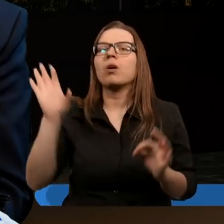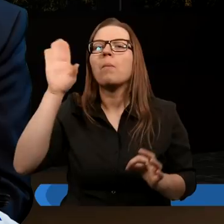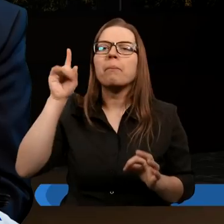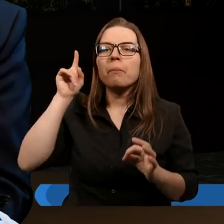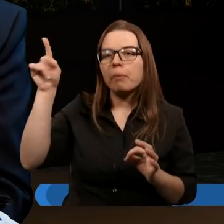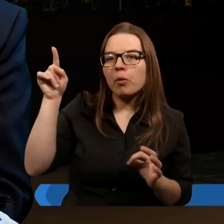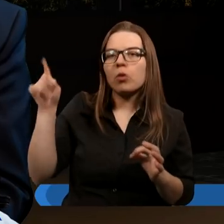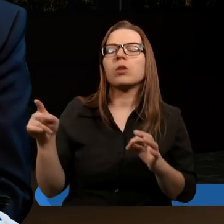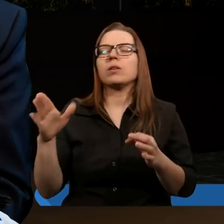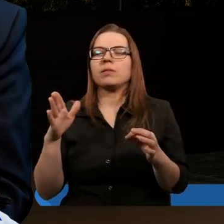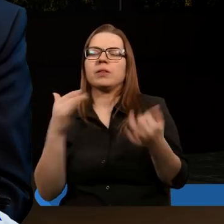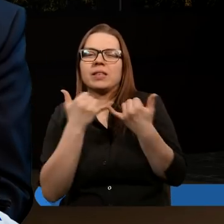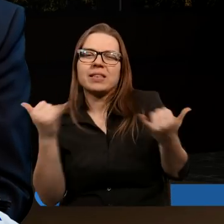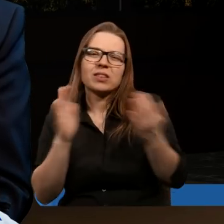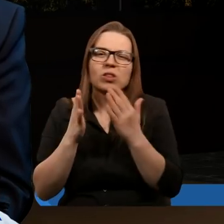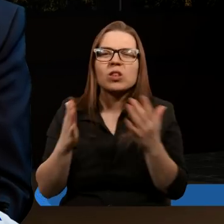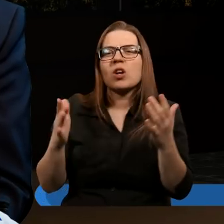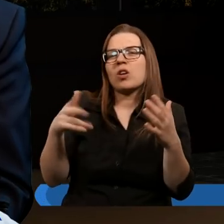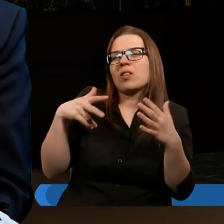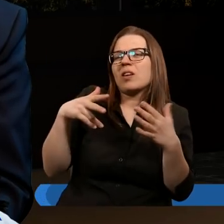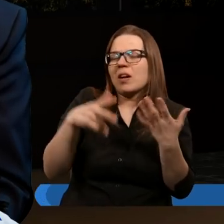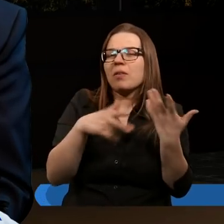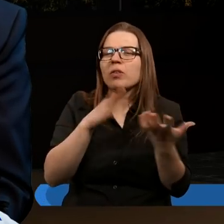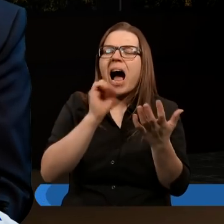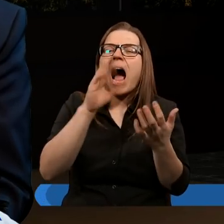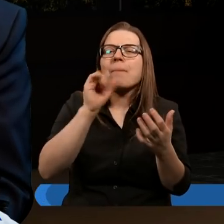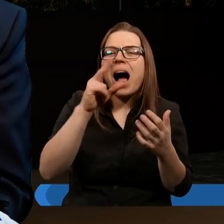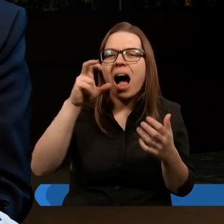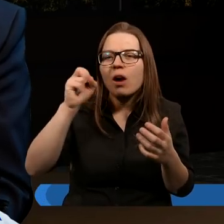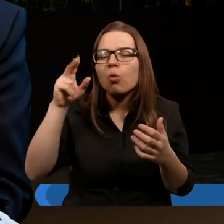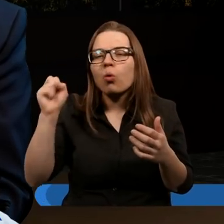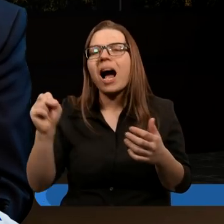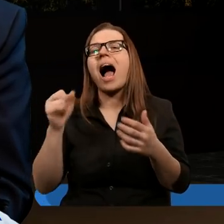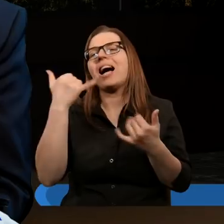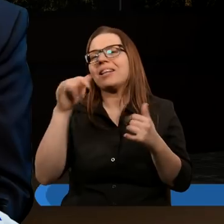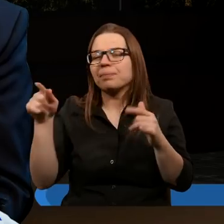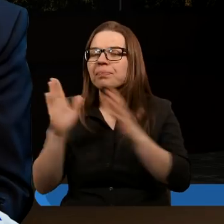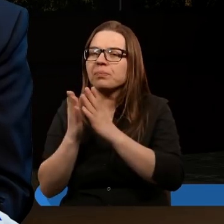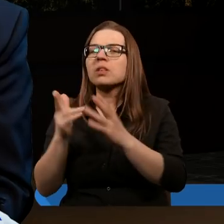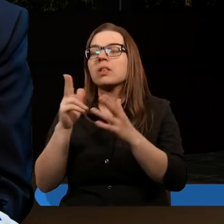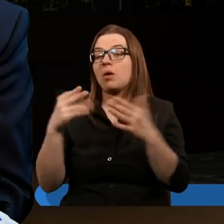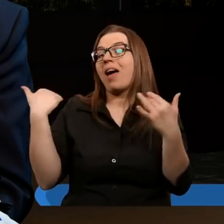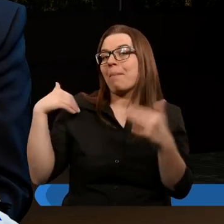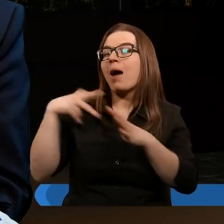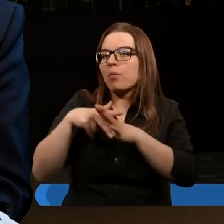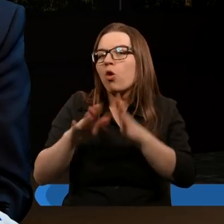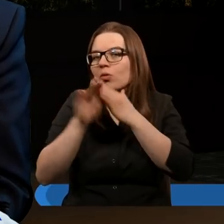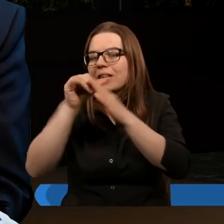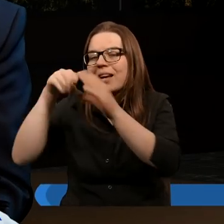Mamy tutaj nawiązanie do innych ksiąg, chociażby Księga Habakuka czy Psalmy, gdzie Bóg występuje na białym koniu.